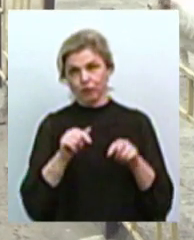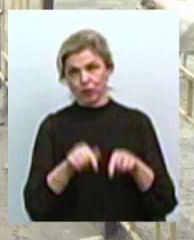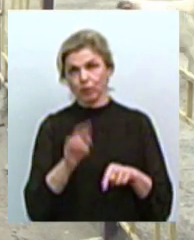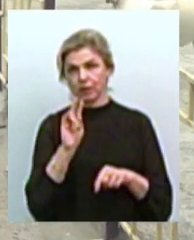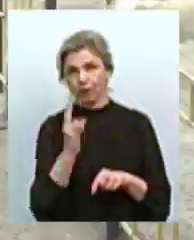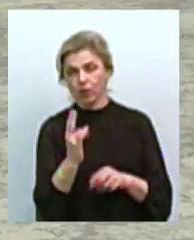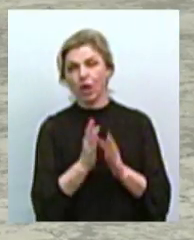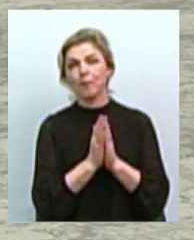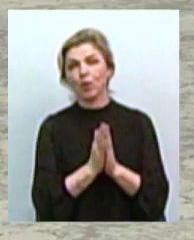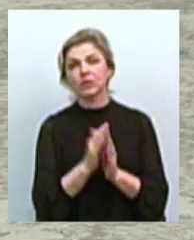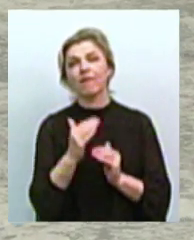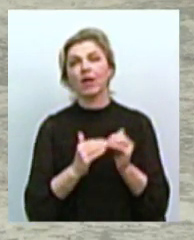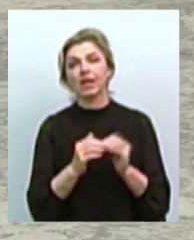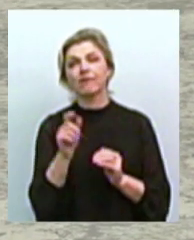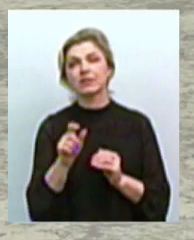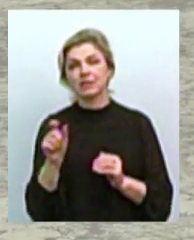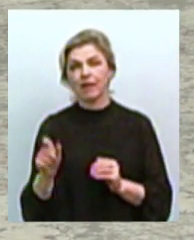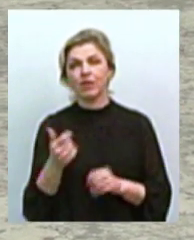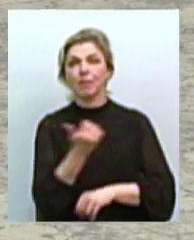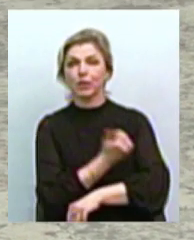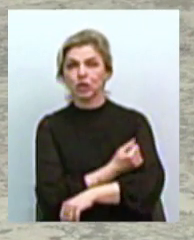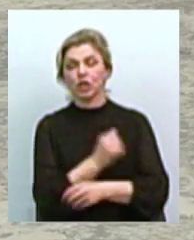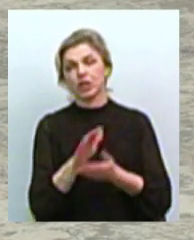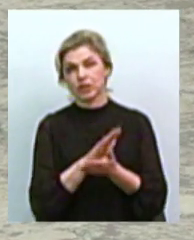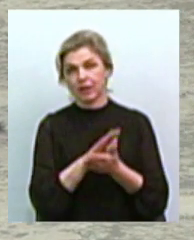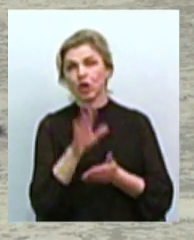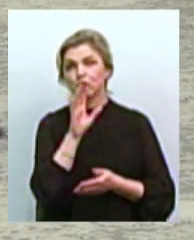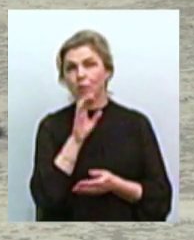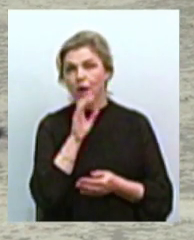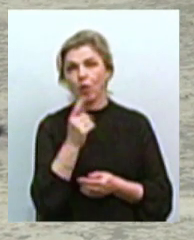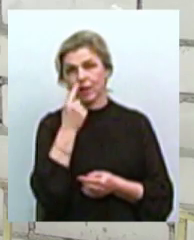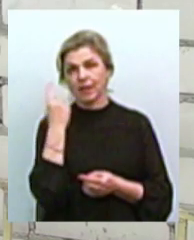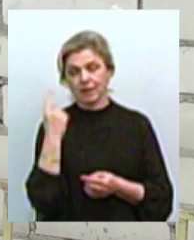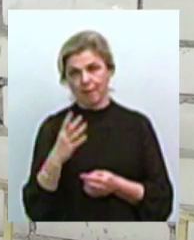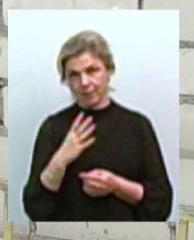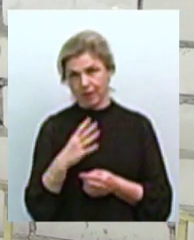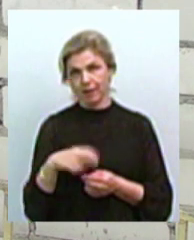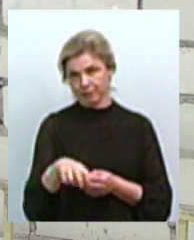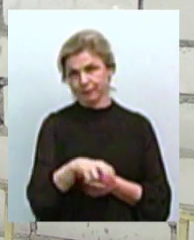Попросила фахівців прищепити і стерилізувати собаку, яка нещодавно прибилася.